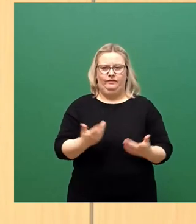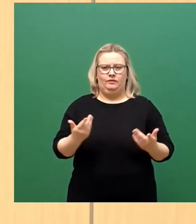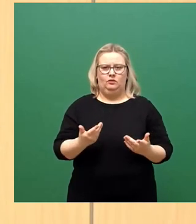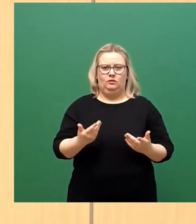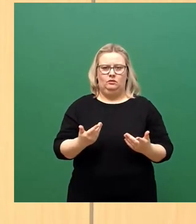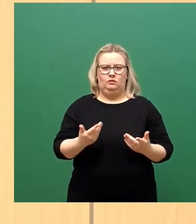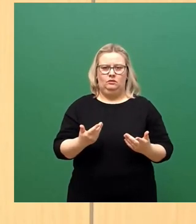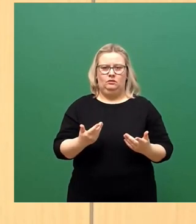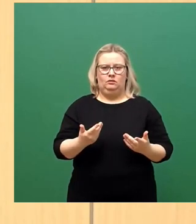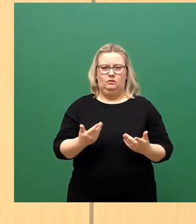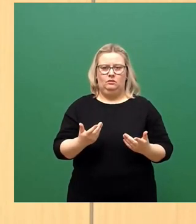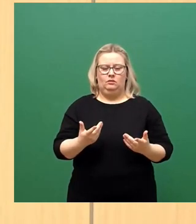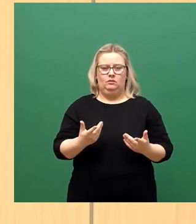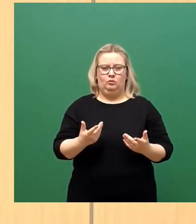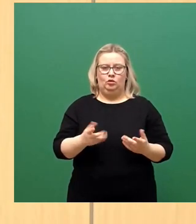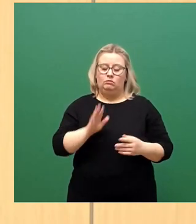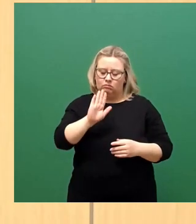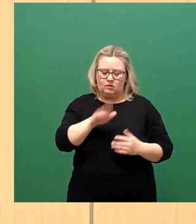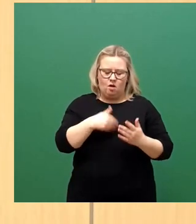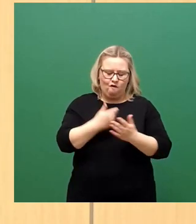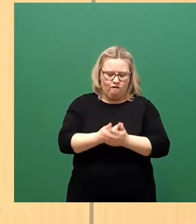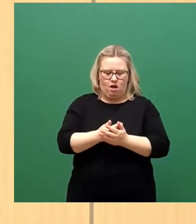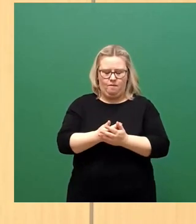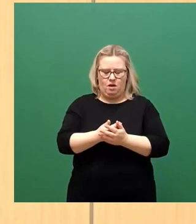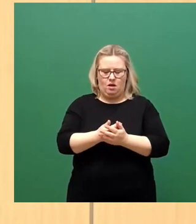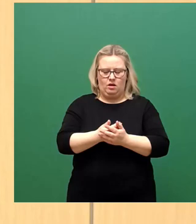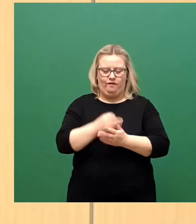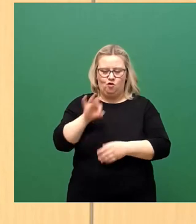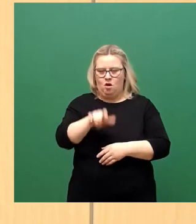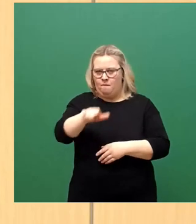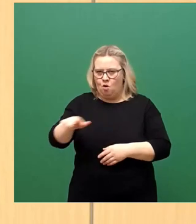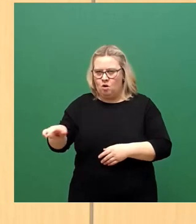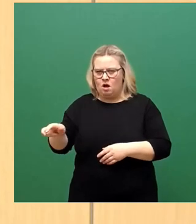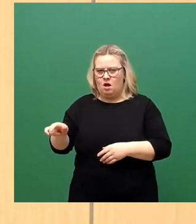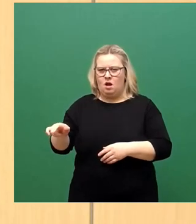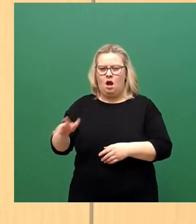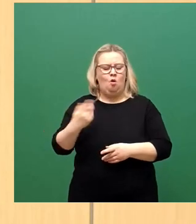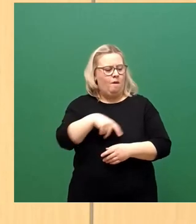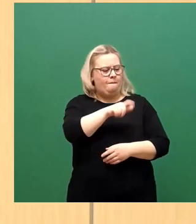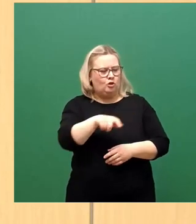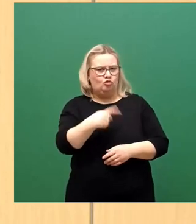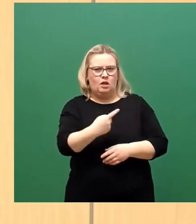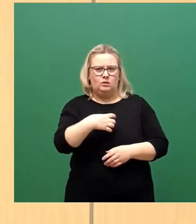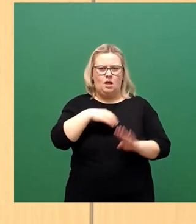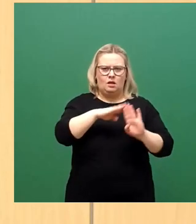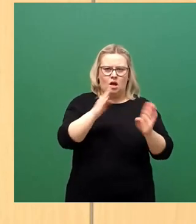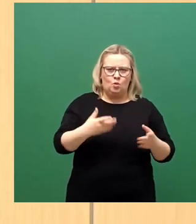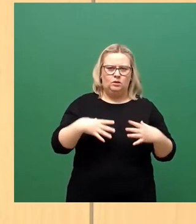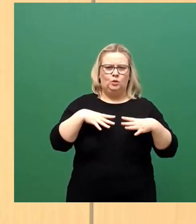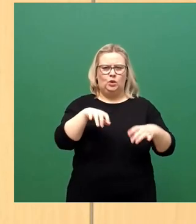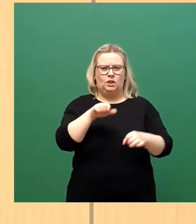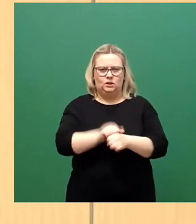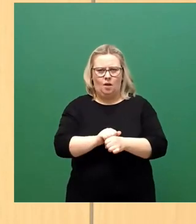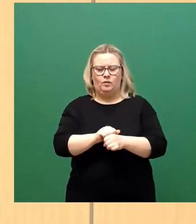Das sind Sie, den Bürgerinnen und Bürgern dieser Stadt, aber vor allen Dingen auch den vielen Menschen, die in Krankenhäusern, im Gesundheitsamt, ja